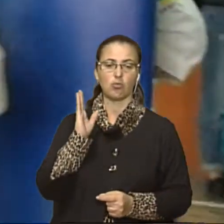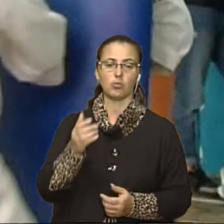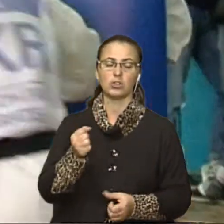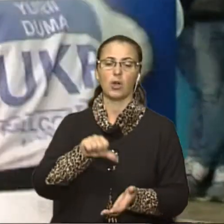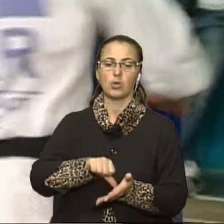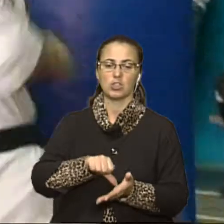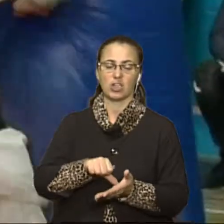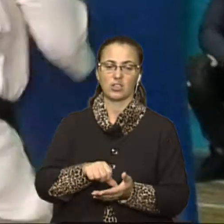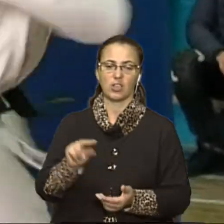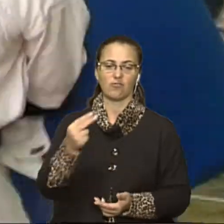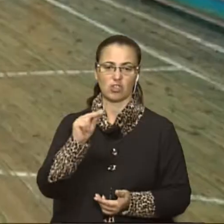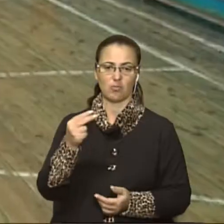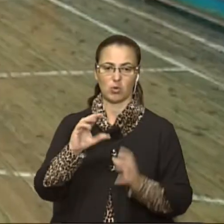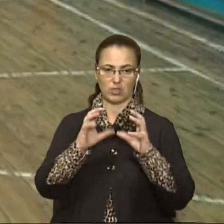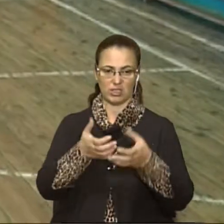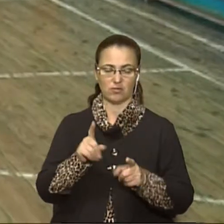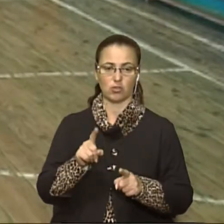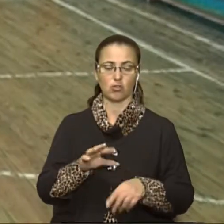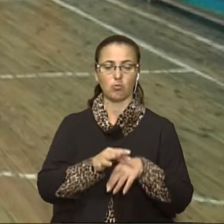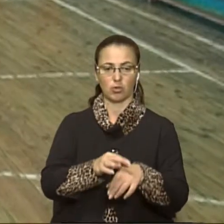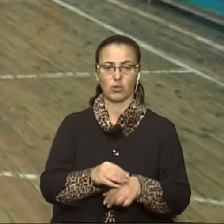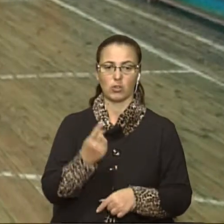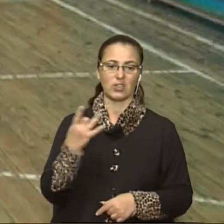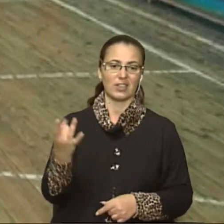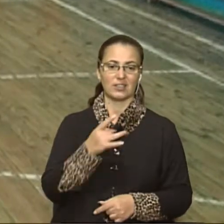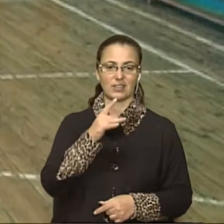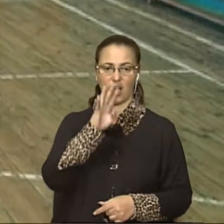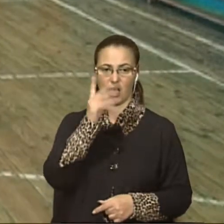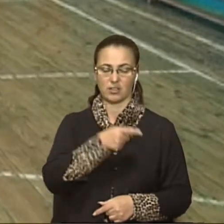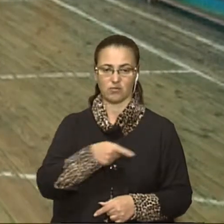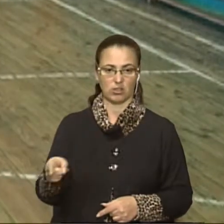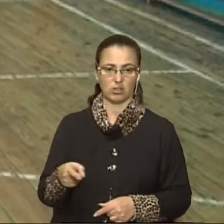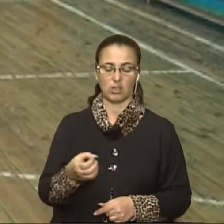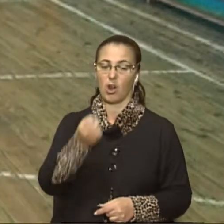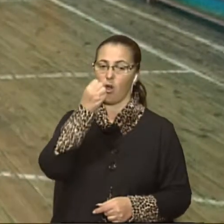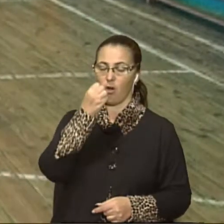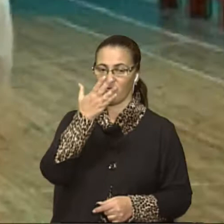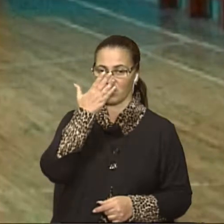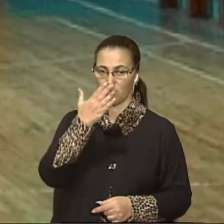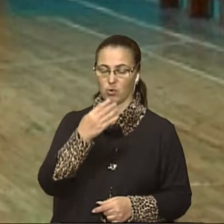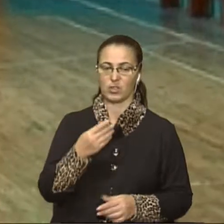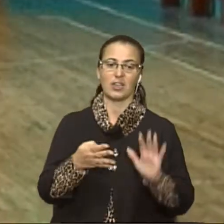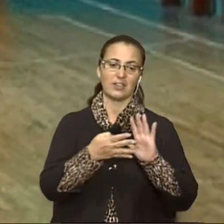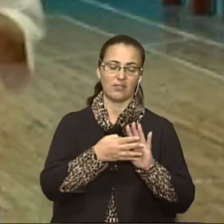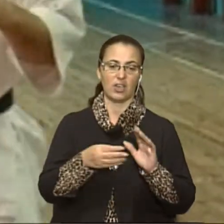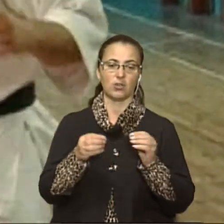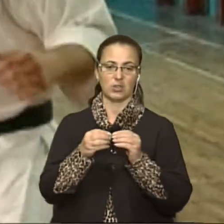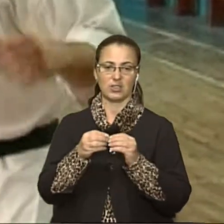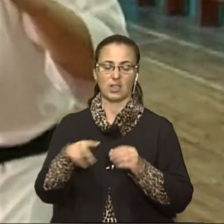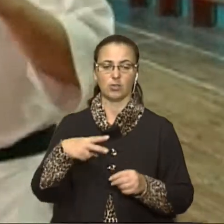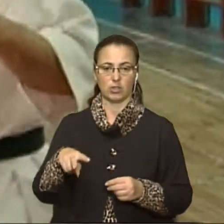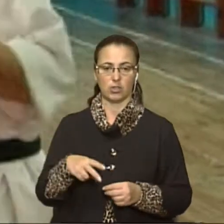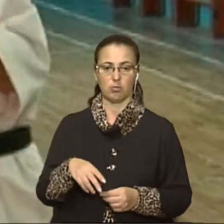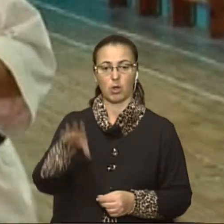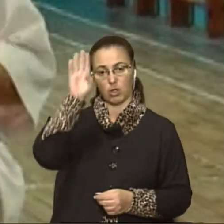який відбувається раз у чотири роки. Турнір проходитиме у Токіо 9 та 10 листопада. Юрій Дума до змагань у Японії